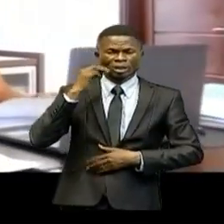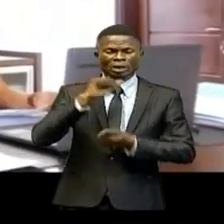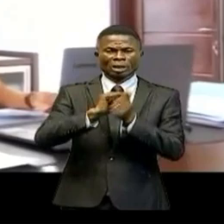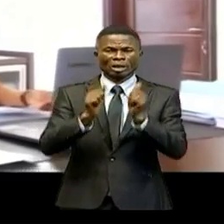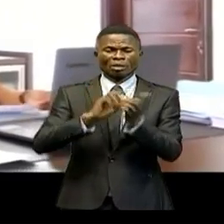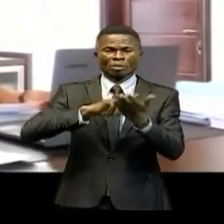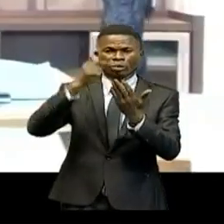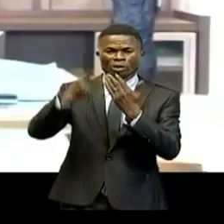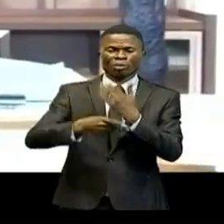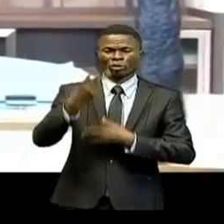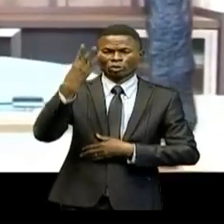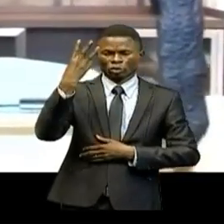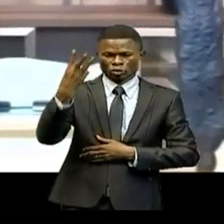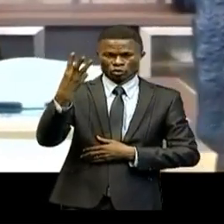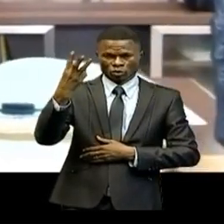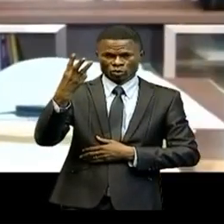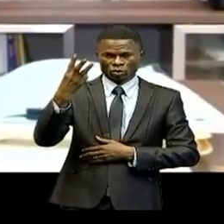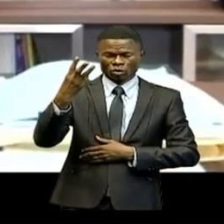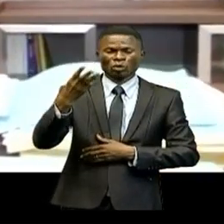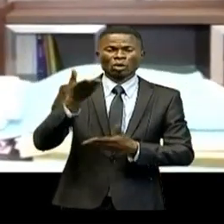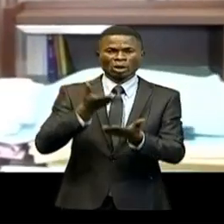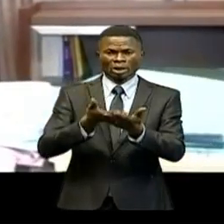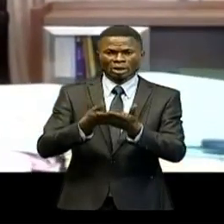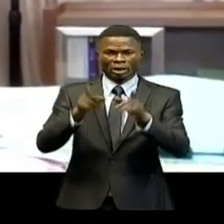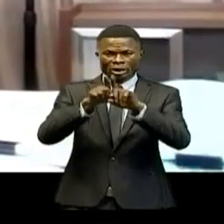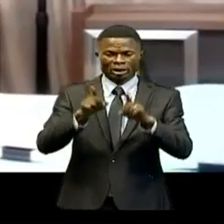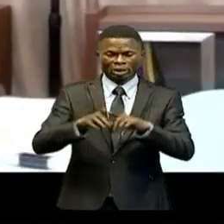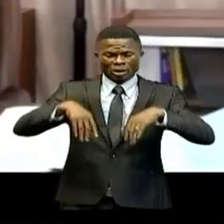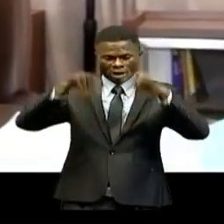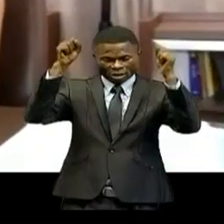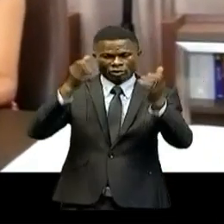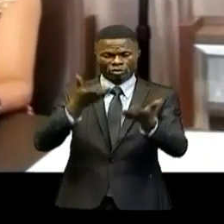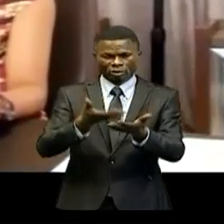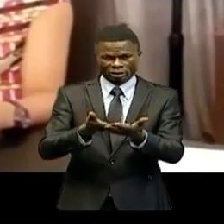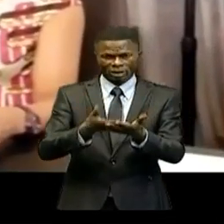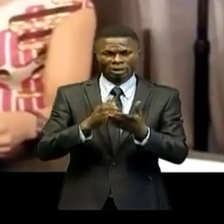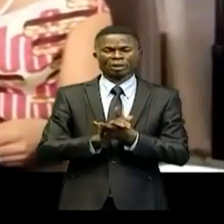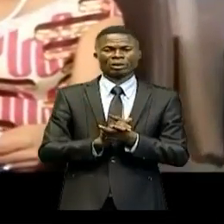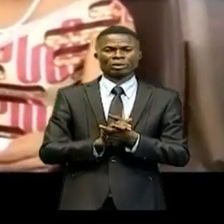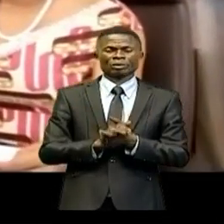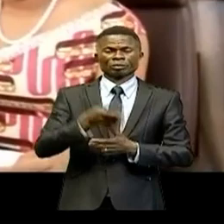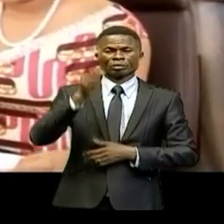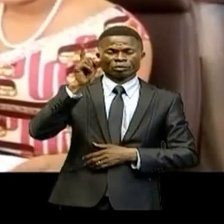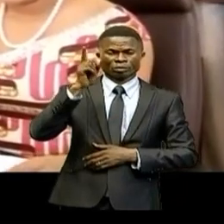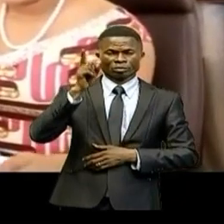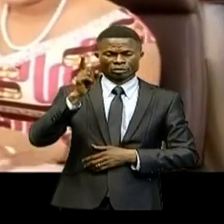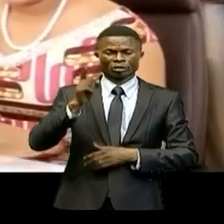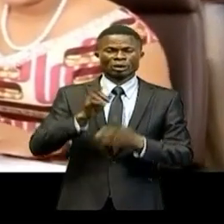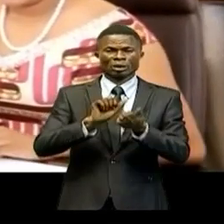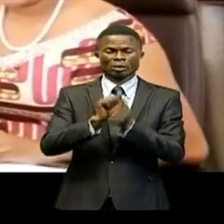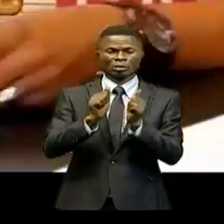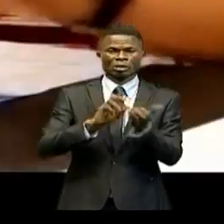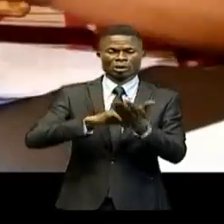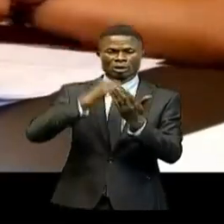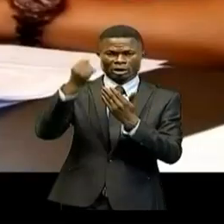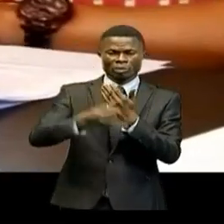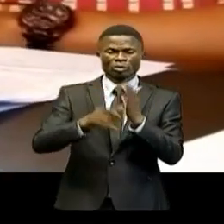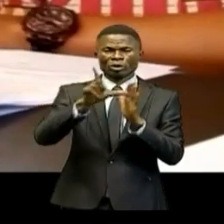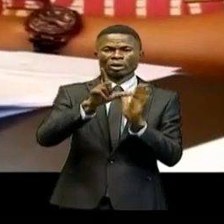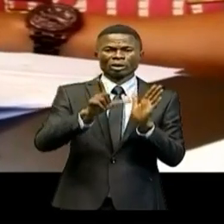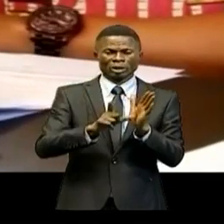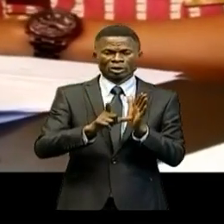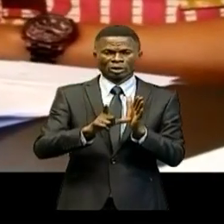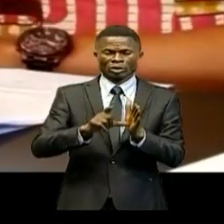projets de texte soumis à son examen et à son approbation. Le premier a concerné les projets de loi de